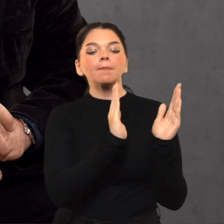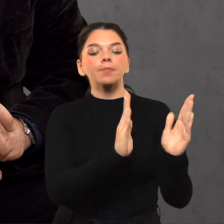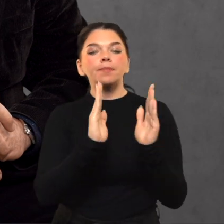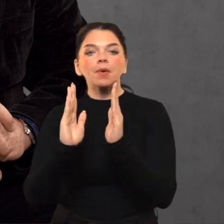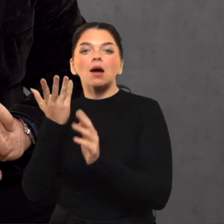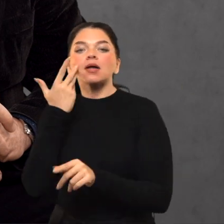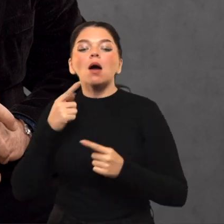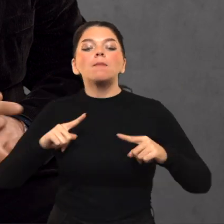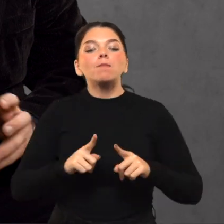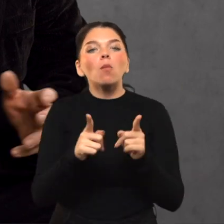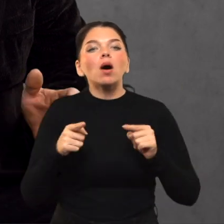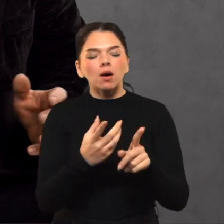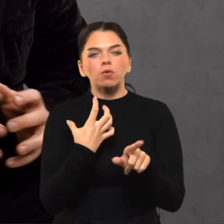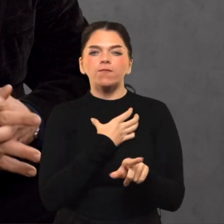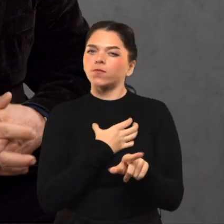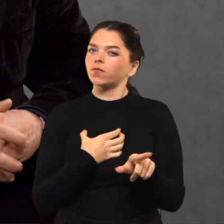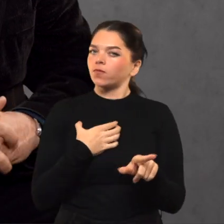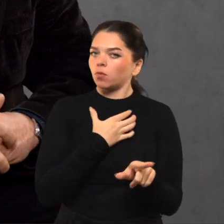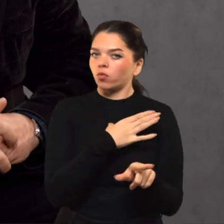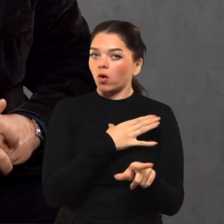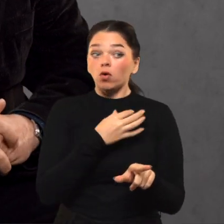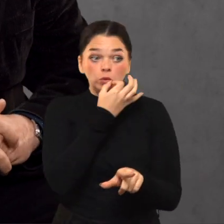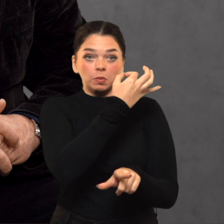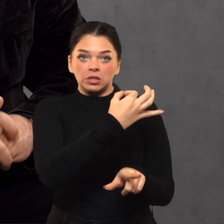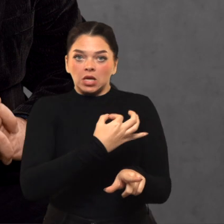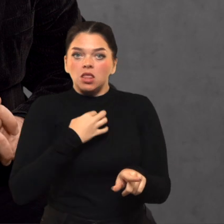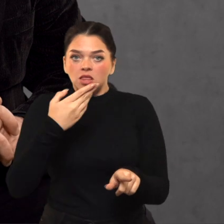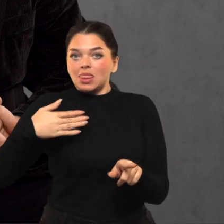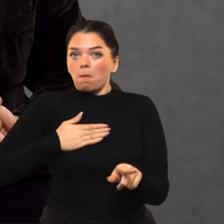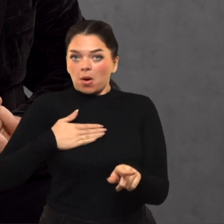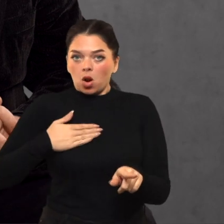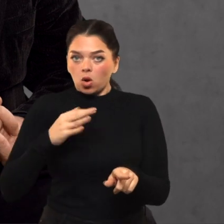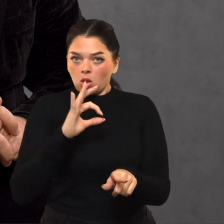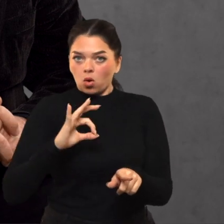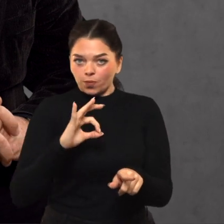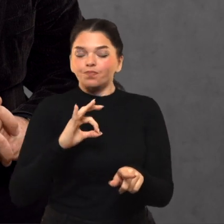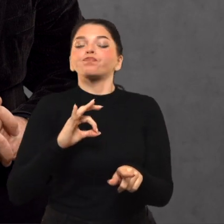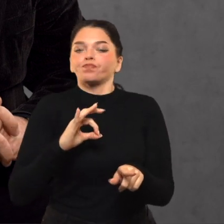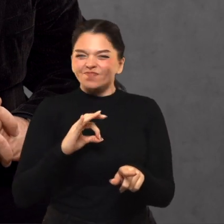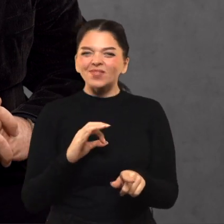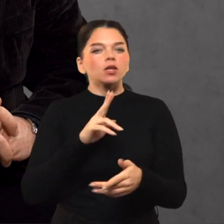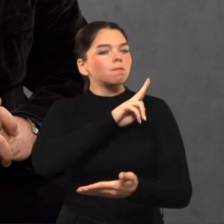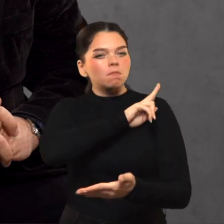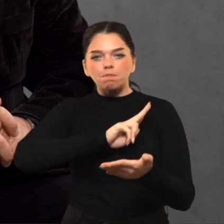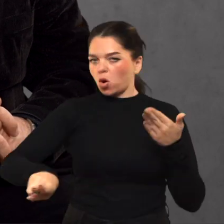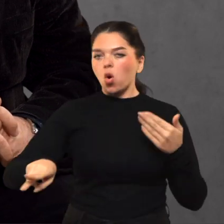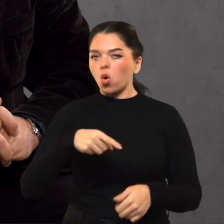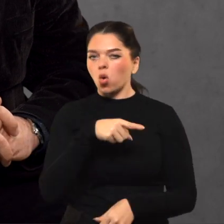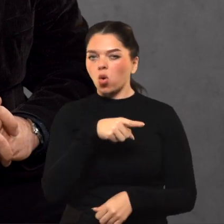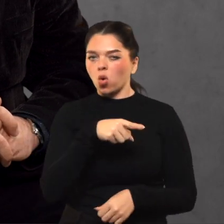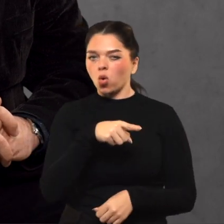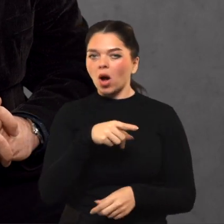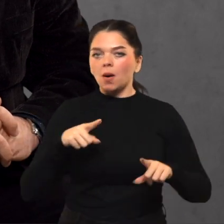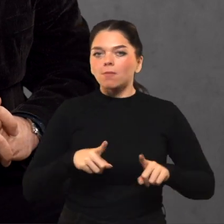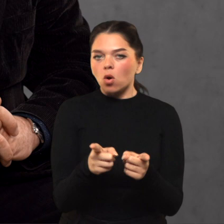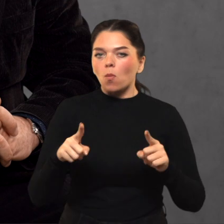turėjo leimimo reikšmę. Ir va čia, kaip tik yra paminėtas Napoleonas Bonapartas, jis, manyčiau, tą darė iš ypatingai sėkmingai.